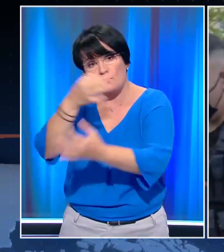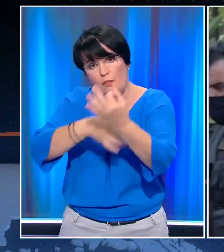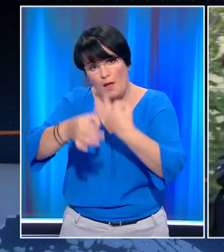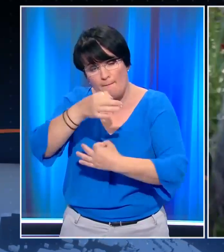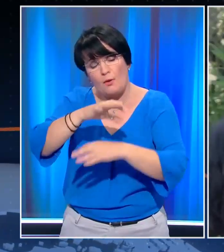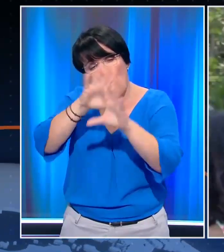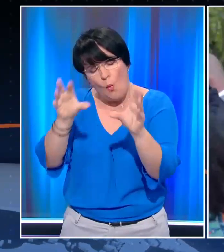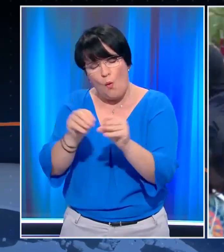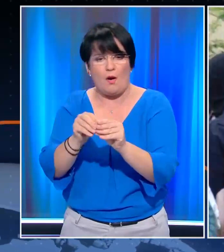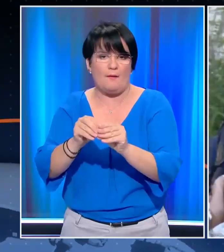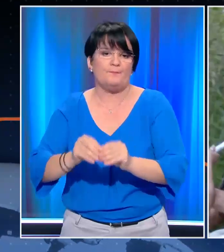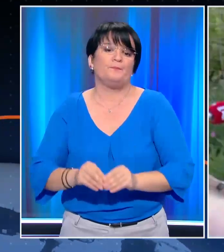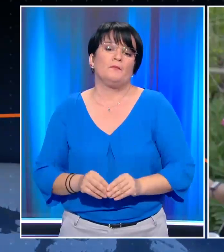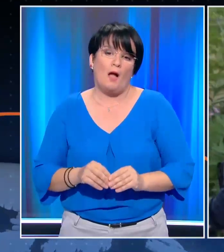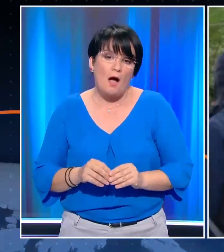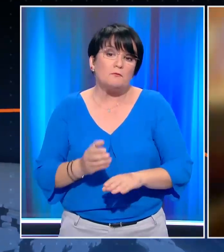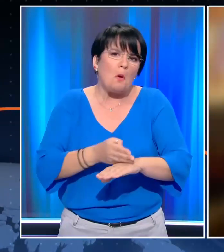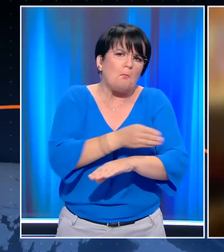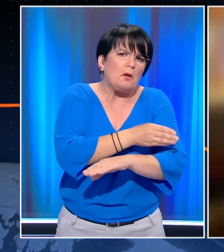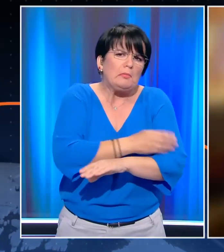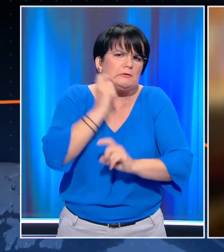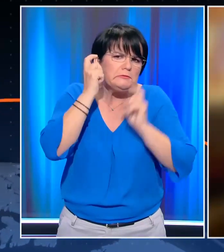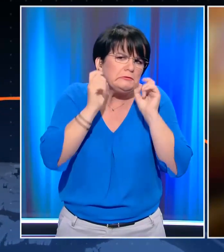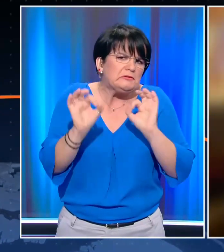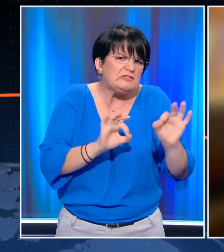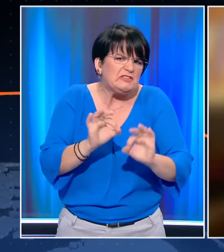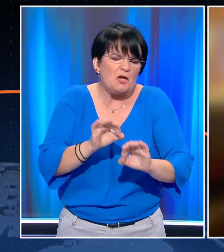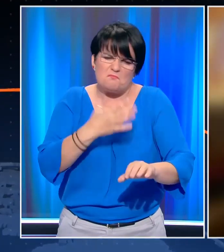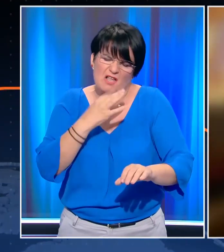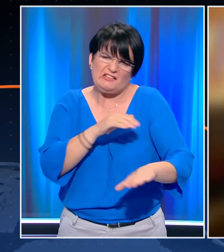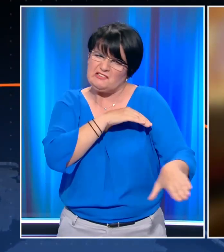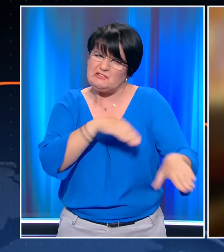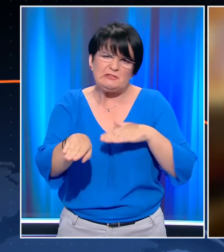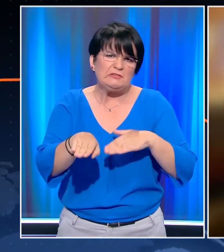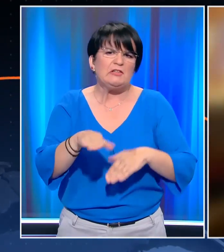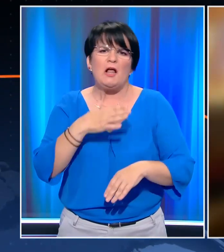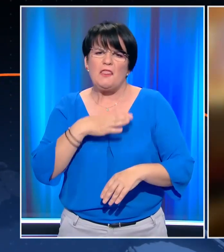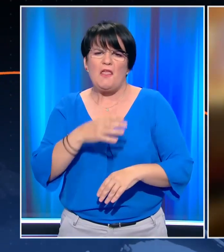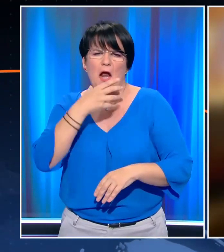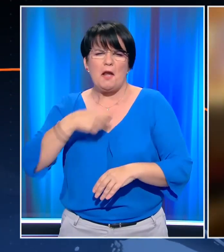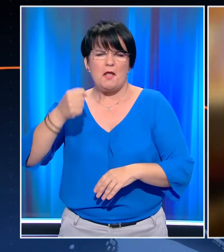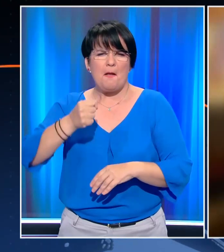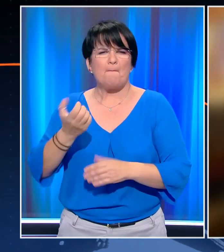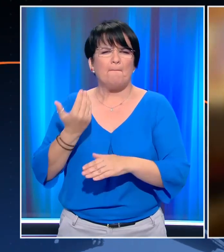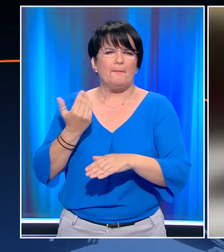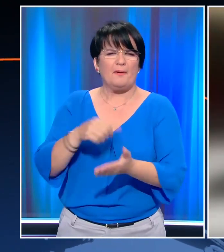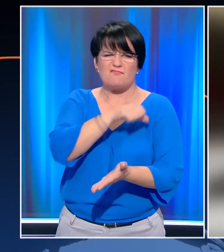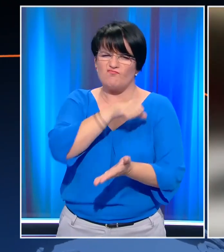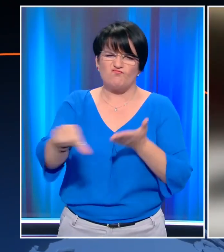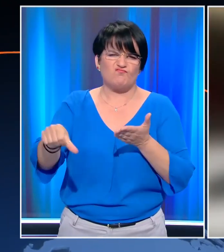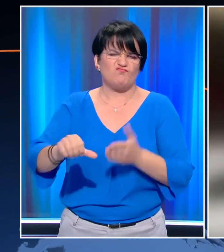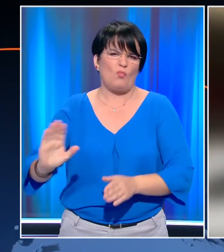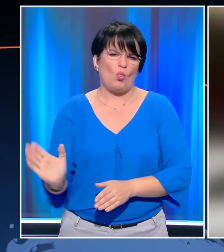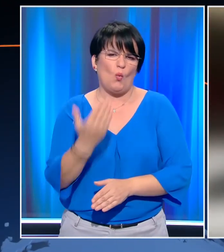Αυτά είναι τα πρώτα του λόγια για την χωρίς προηγούμενη ενέργειά του. Την πράξη εκδίκησης όταν κατάλαβε ότι οι εράρχες είχαν λάβει απόφαση να τον καθαιρέσουν